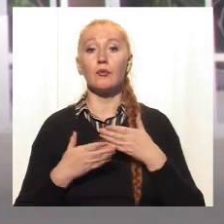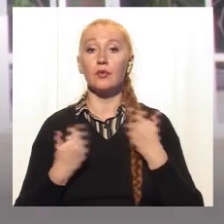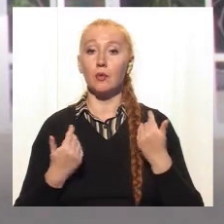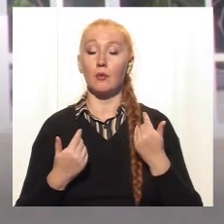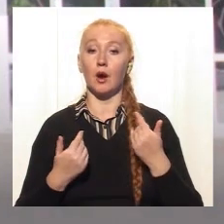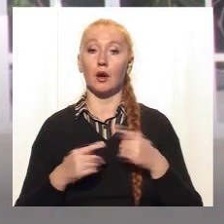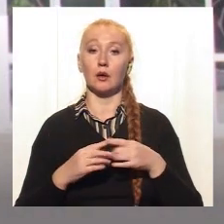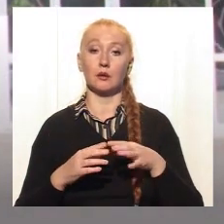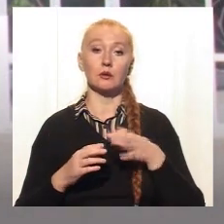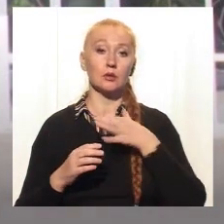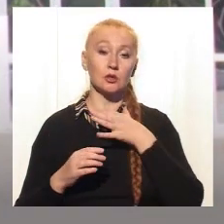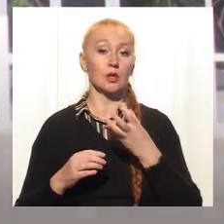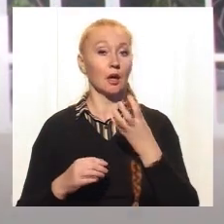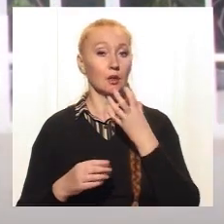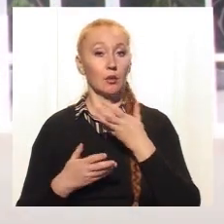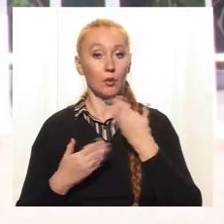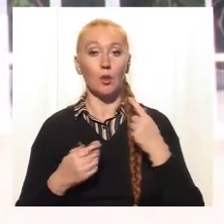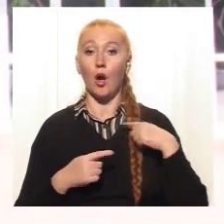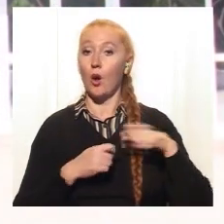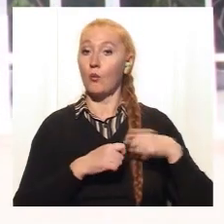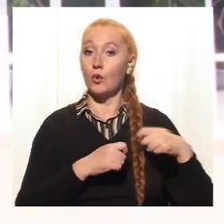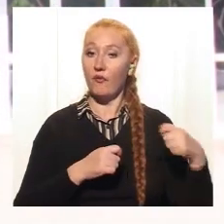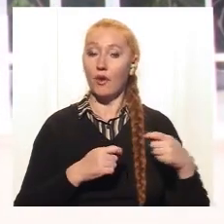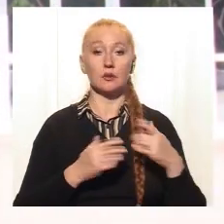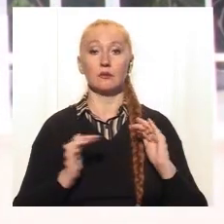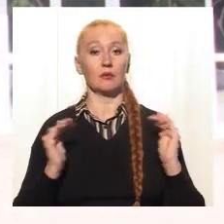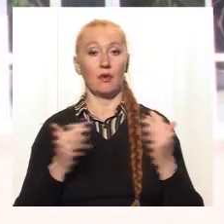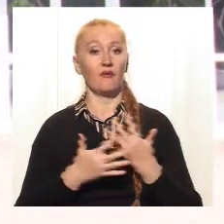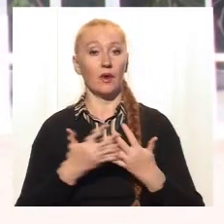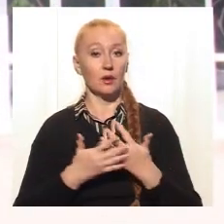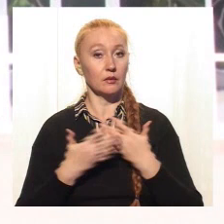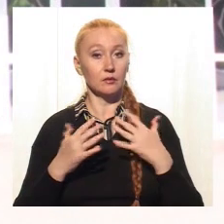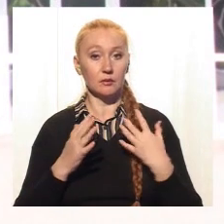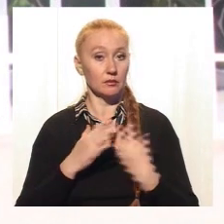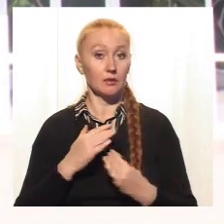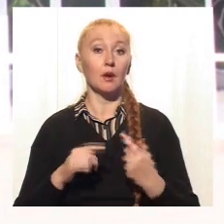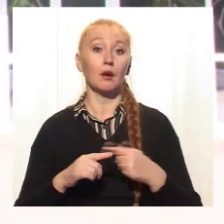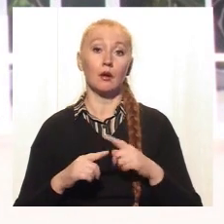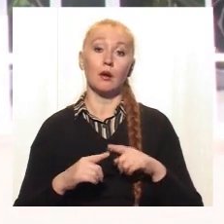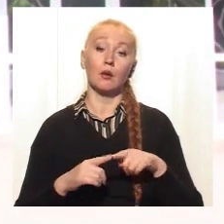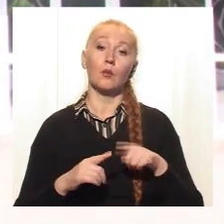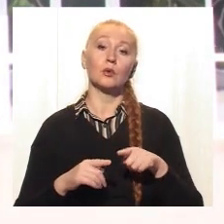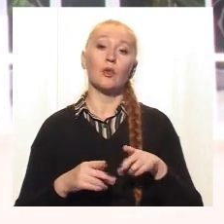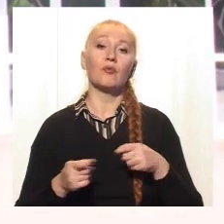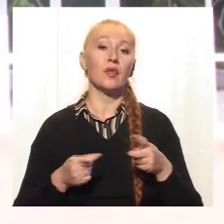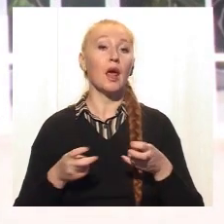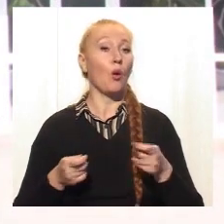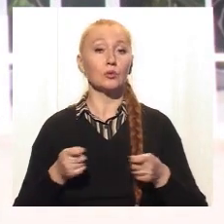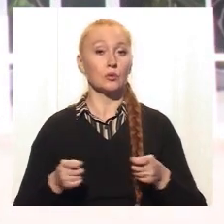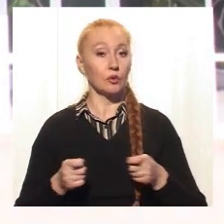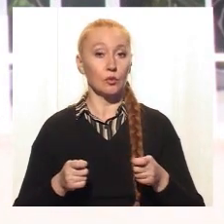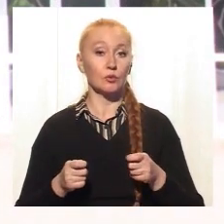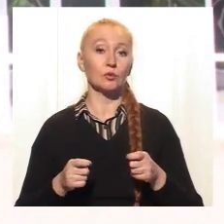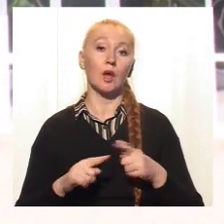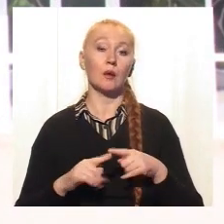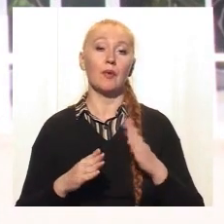намордника, вона не прив'язана, вольєрі. І тут треба вести мову або про необережність, або